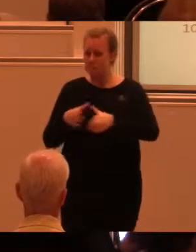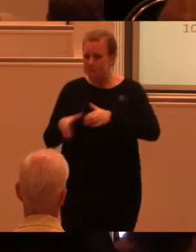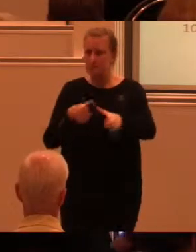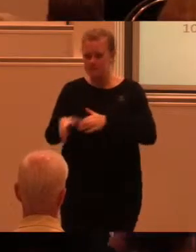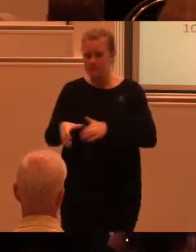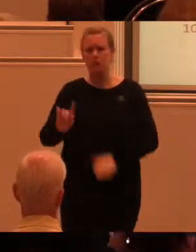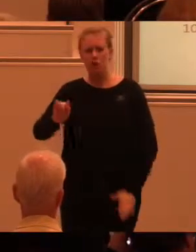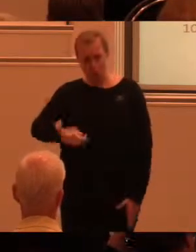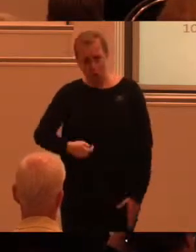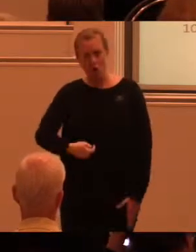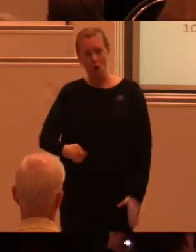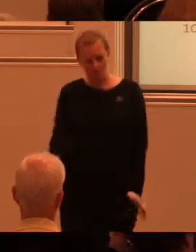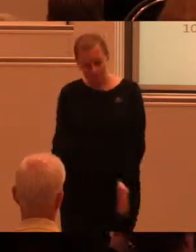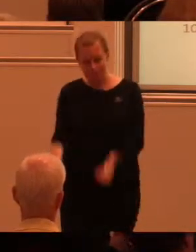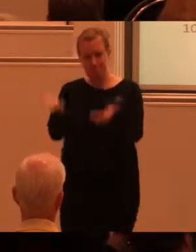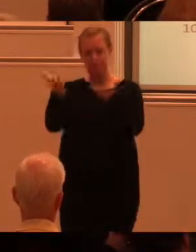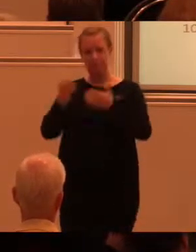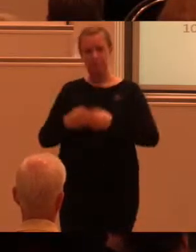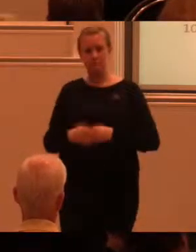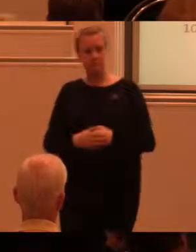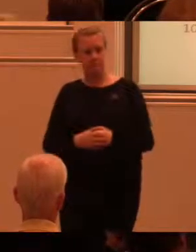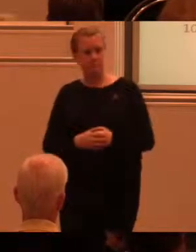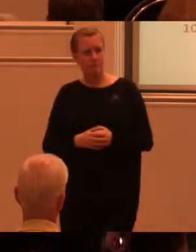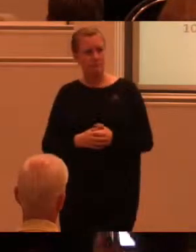ställa nya krav och börja med det.